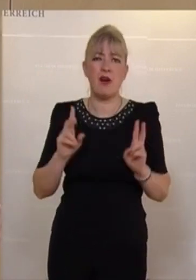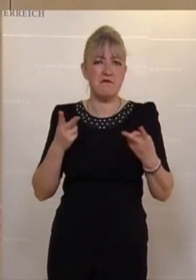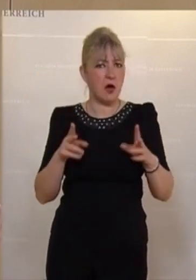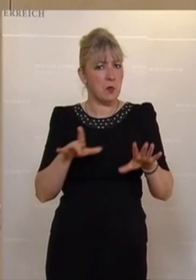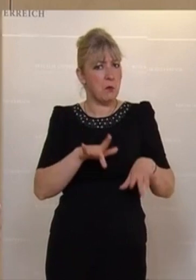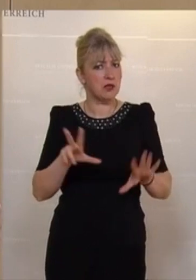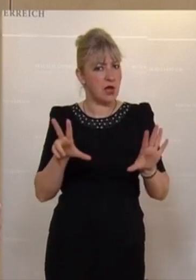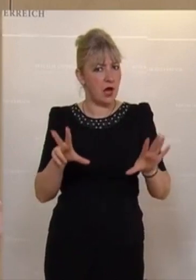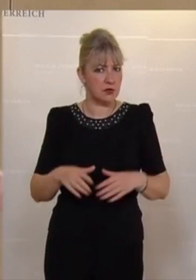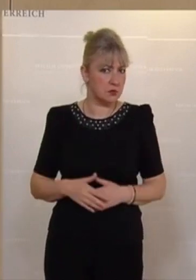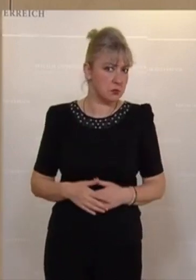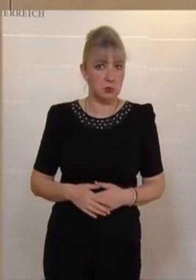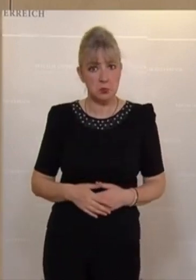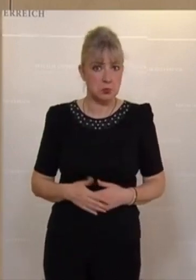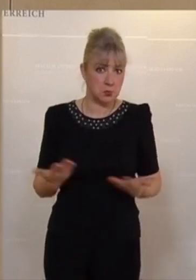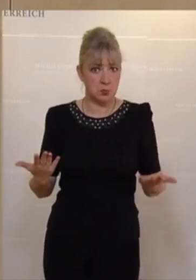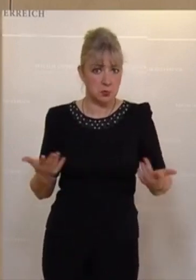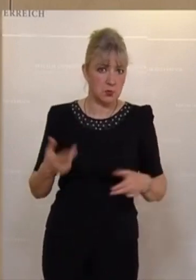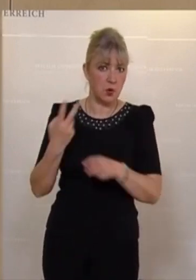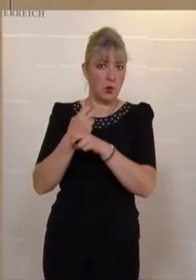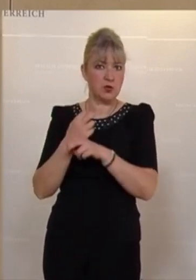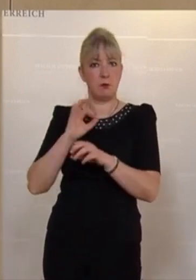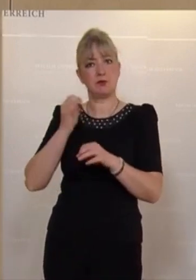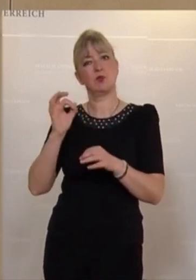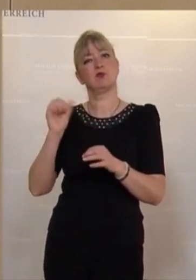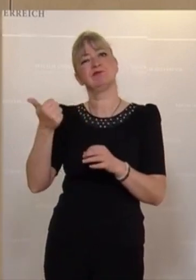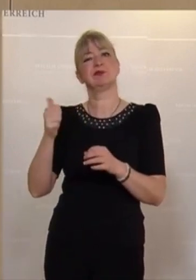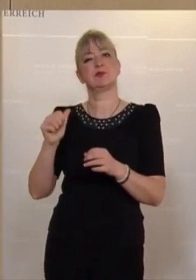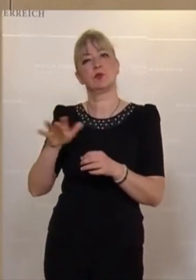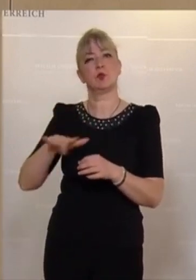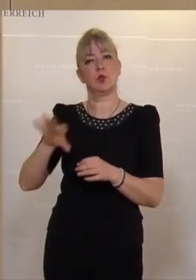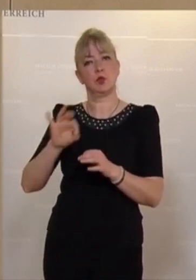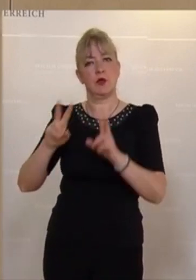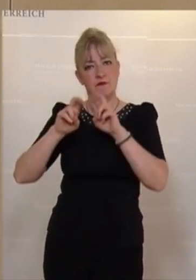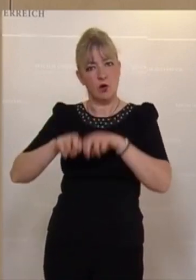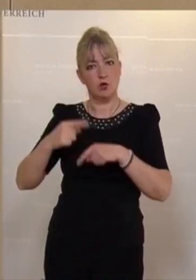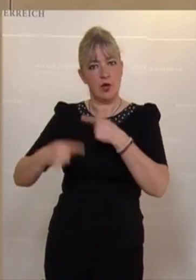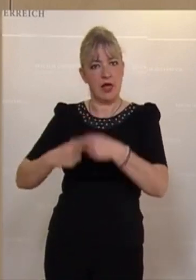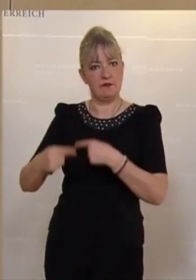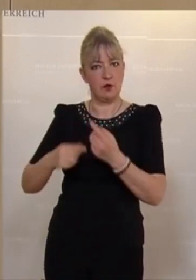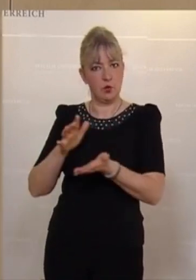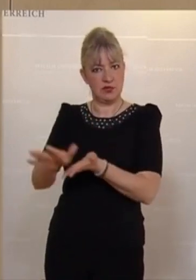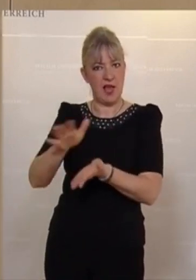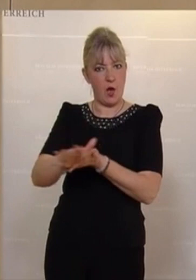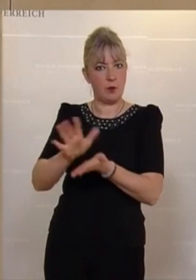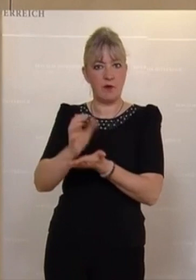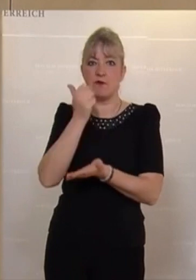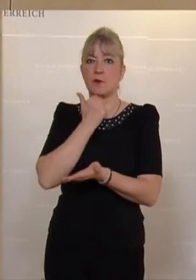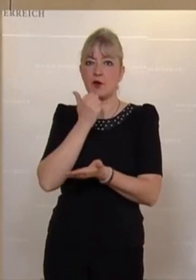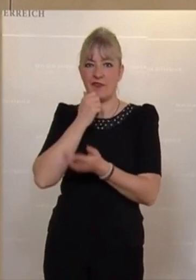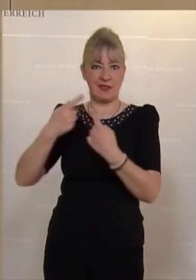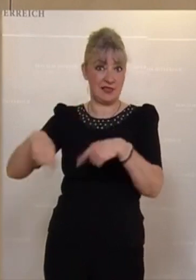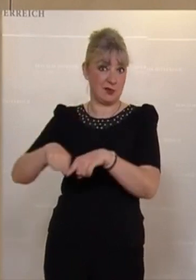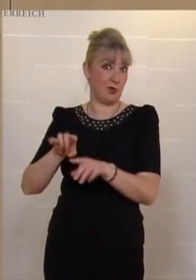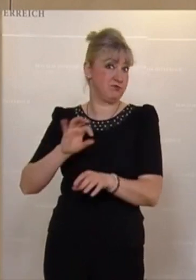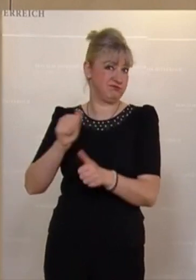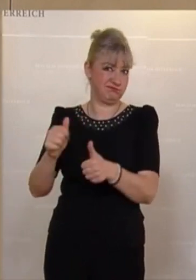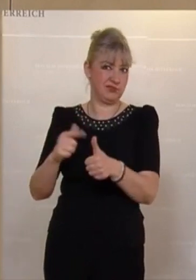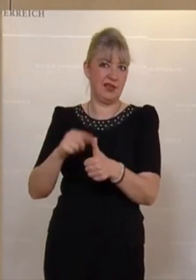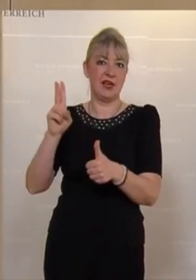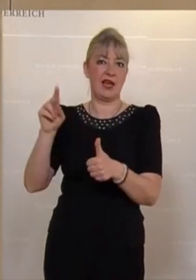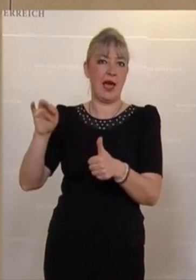ist Österreich auf Platz 8? Besonders gut ist Österreich in folgenden Bereichen, Forschungs und Entwicklungsausgaben des privaten Sektors,